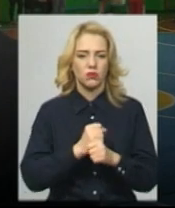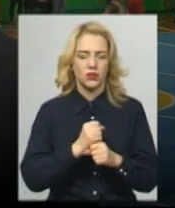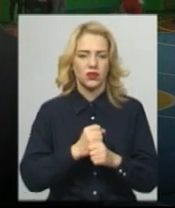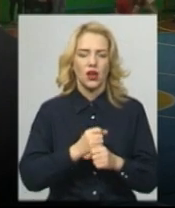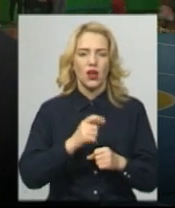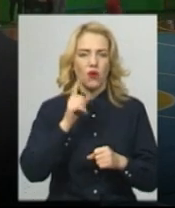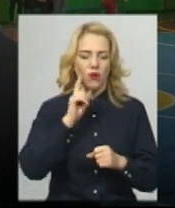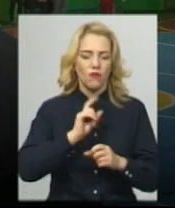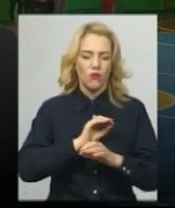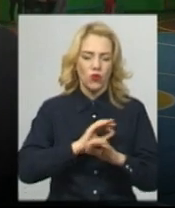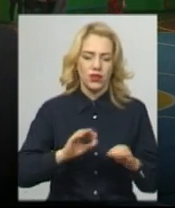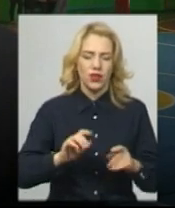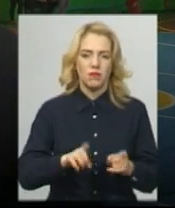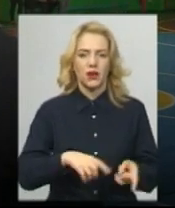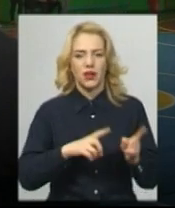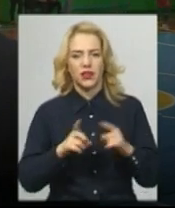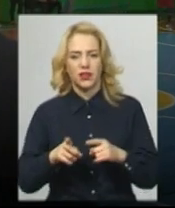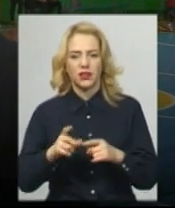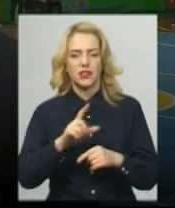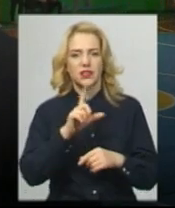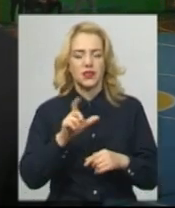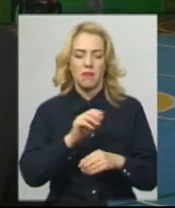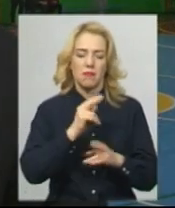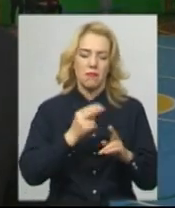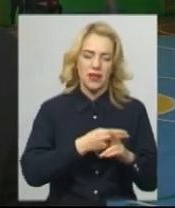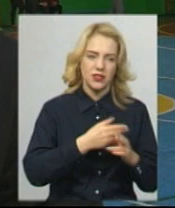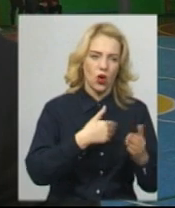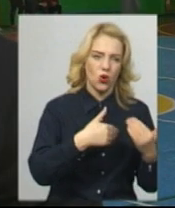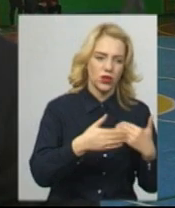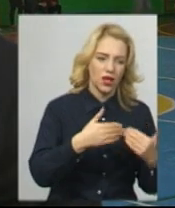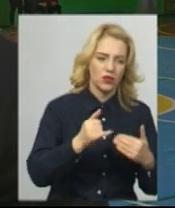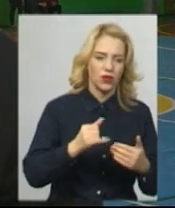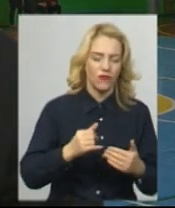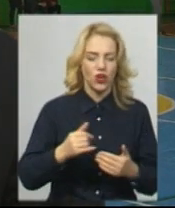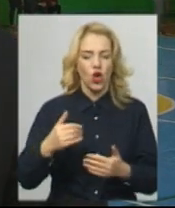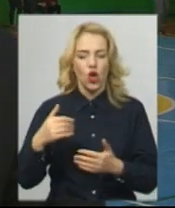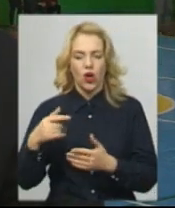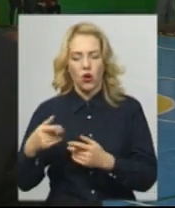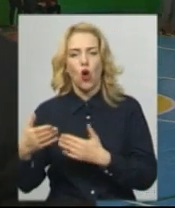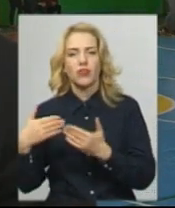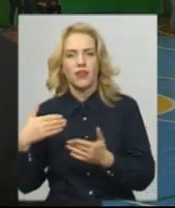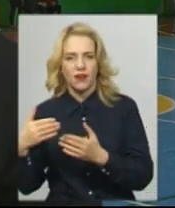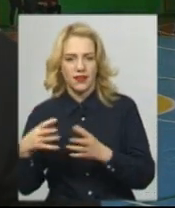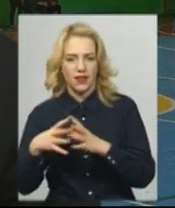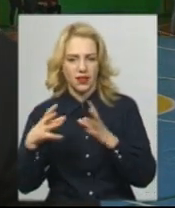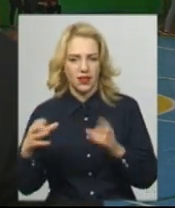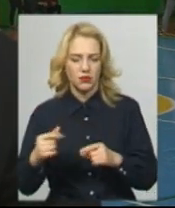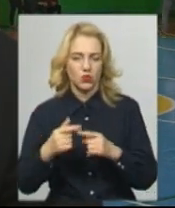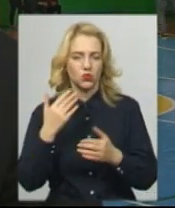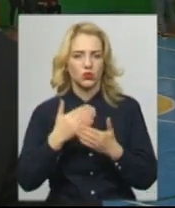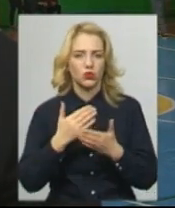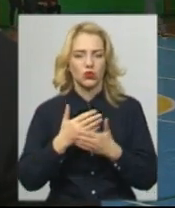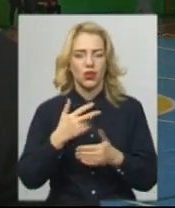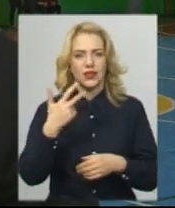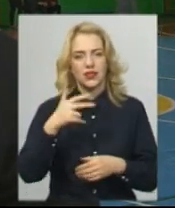безконтактного регби, познайомитися з регби, перейти вже в регби контактний, перейти в регби вже молодіжний для цих хлопців. Я думаю, що відсотків 30